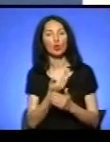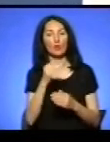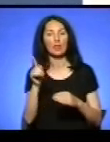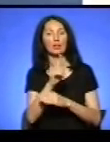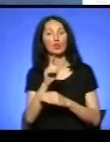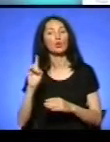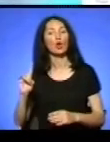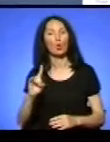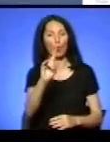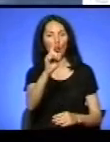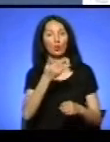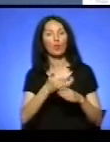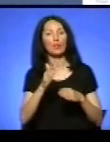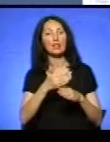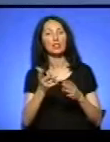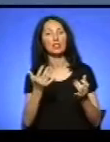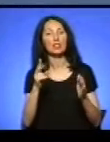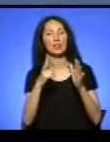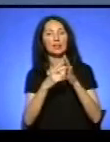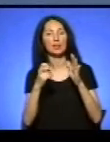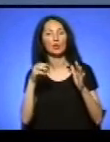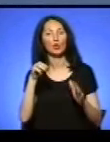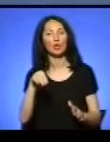аеропорту виділили ще 700 тисяч гривень.